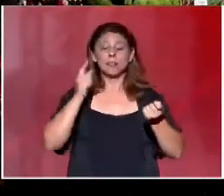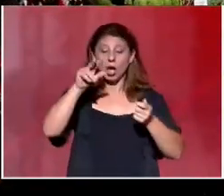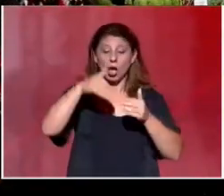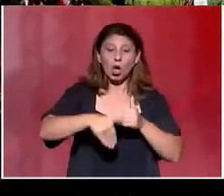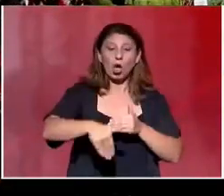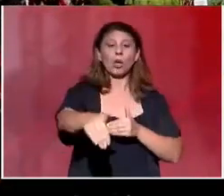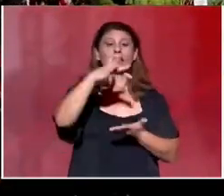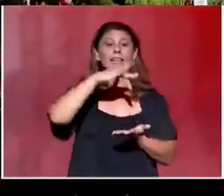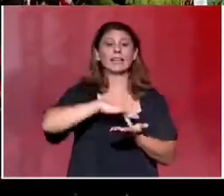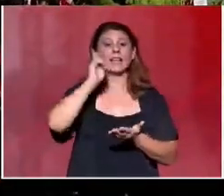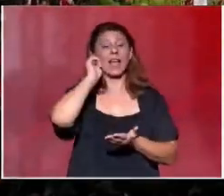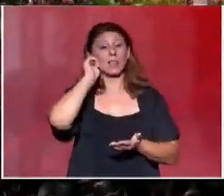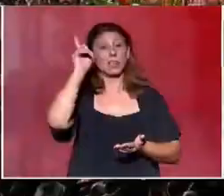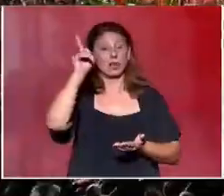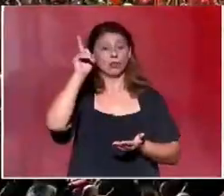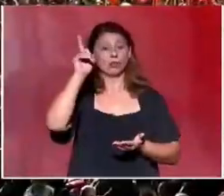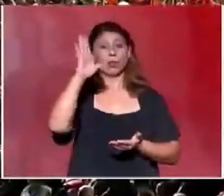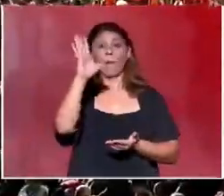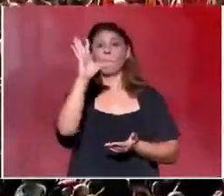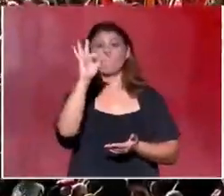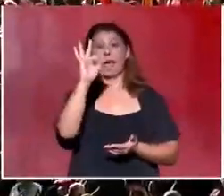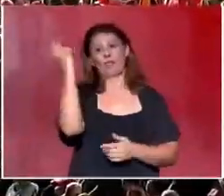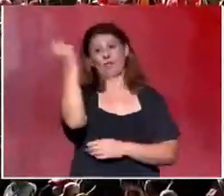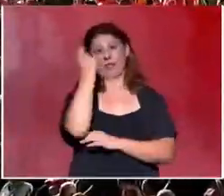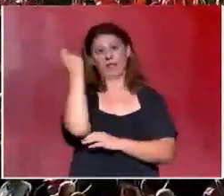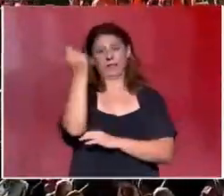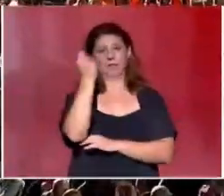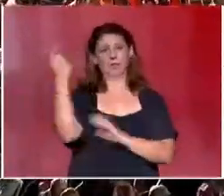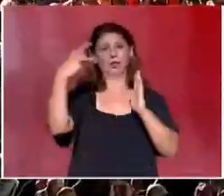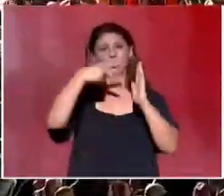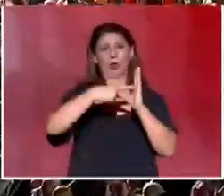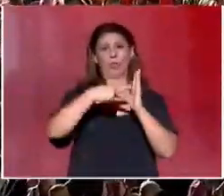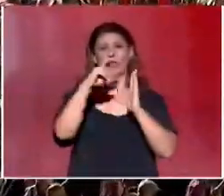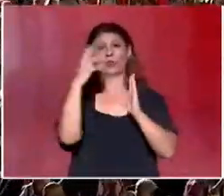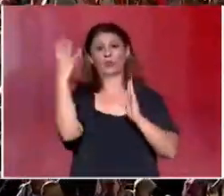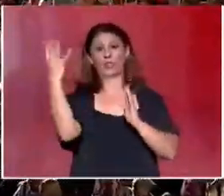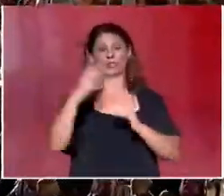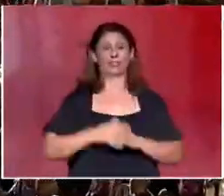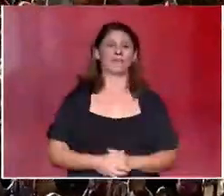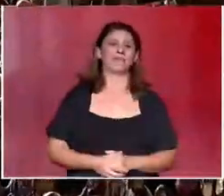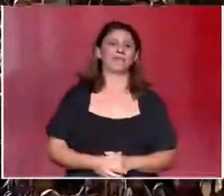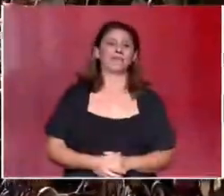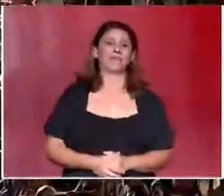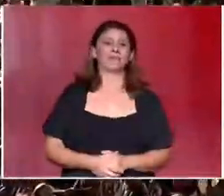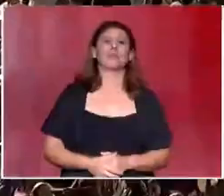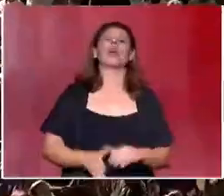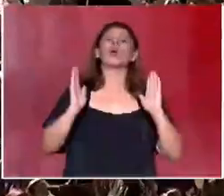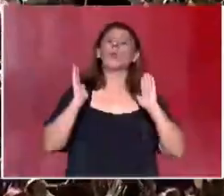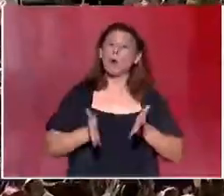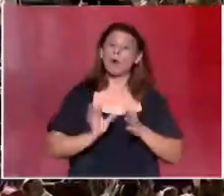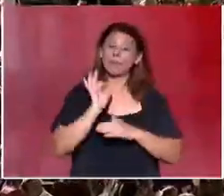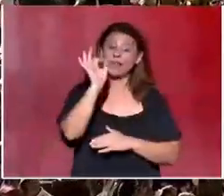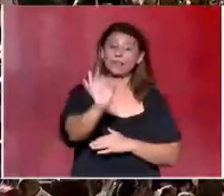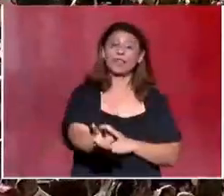τις κεντρικές εκδηλώσεις του Πεντηκοστού Φεστιβάλ το 2024. Μπορούμε να φτάσουμε